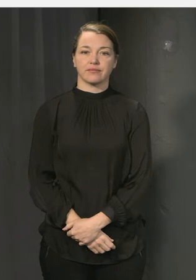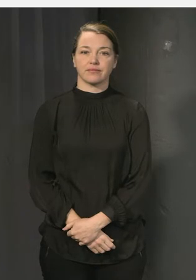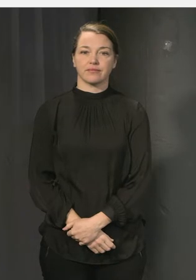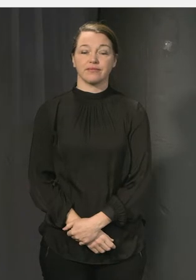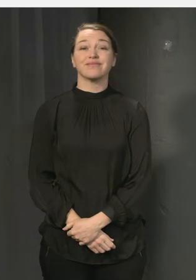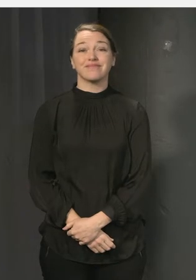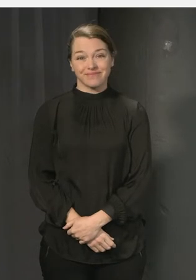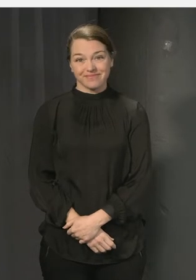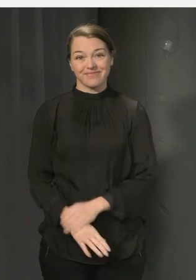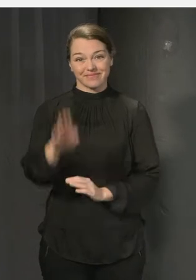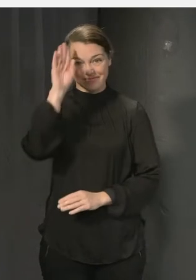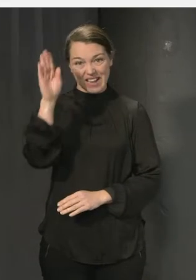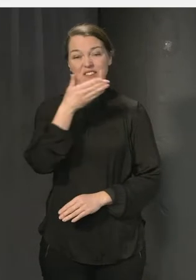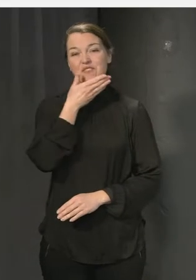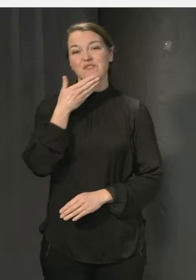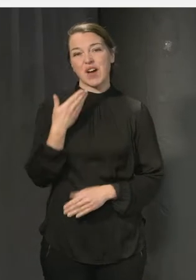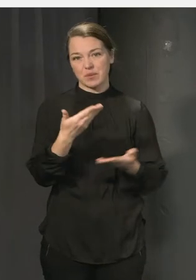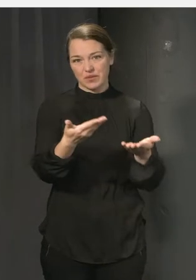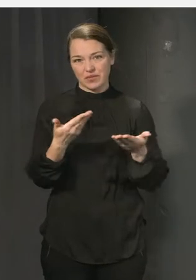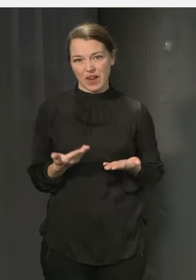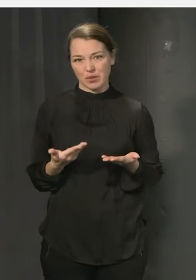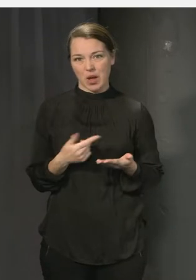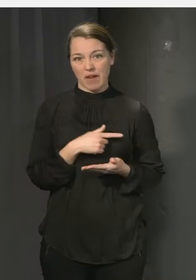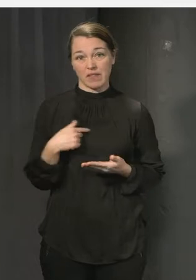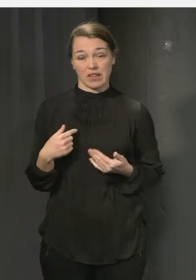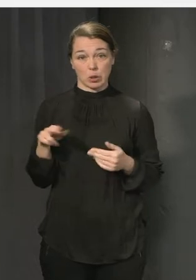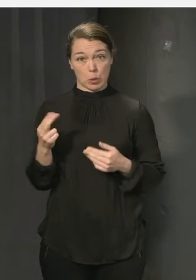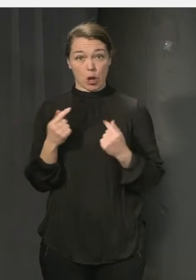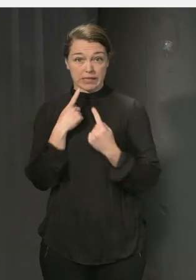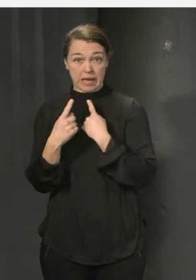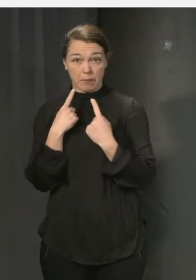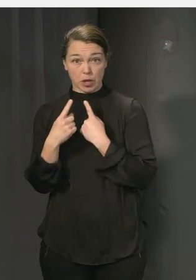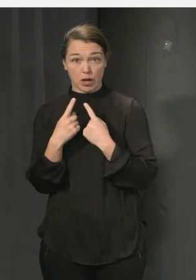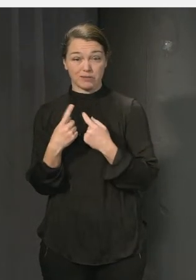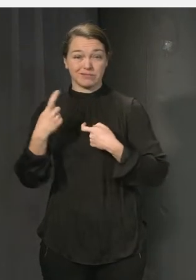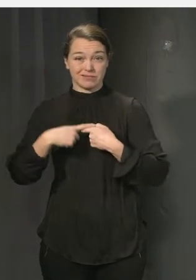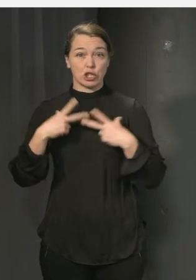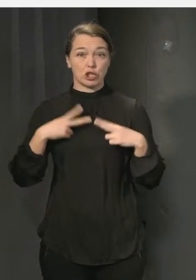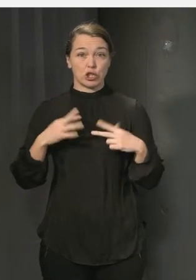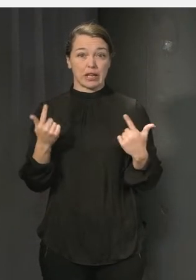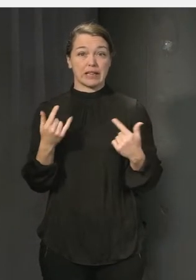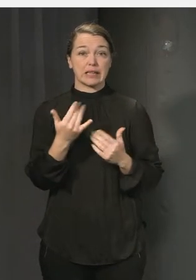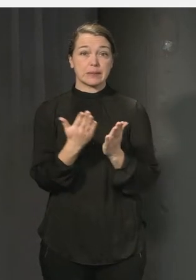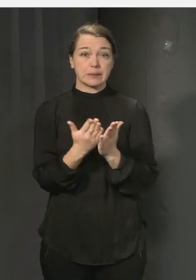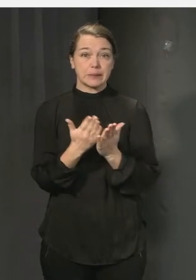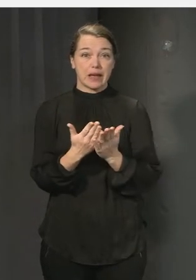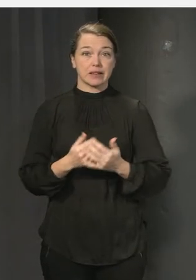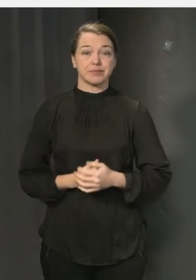Hej och varmt välkomna till det här samtalet vi ska ha om trygghet i skolan och